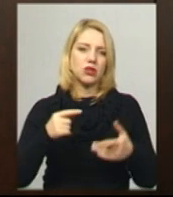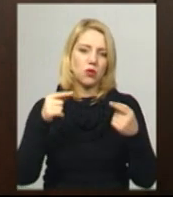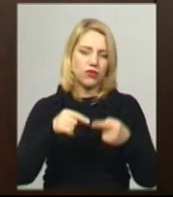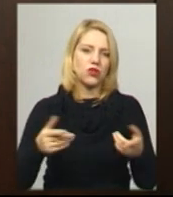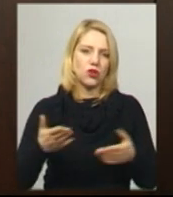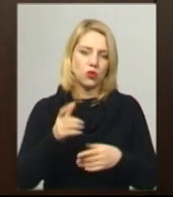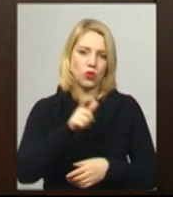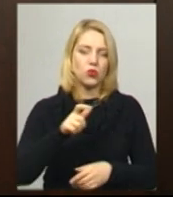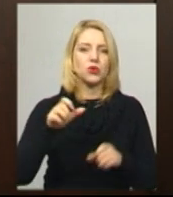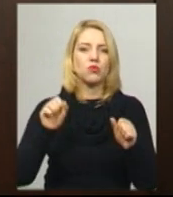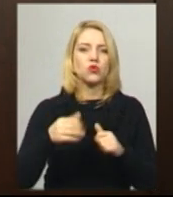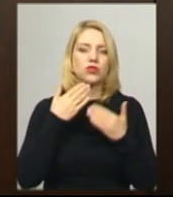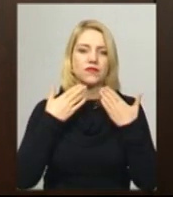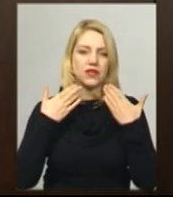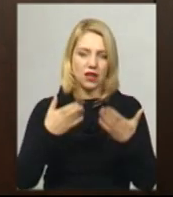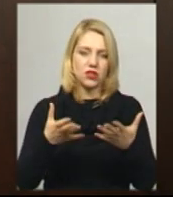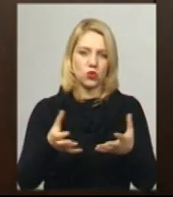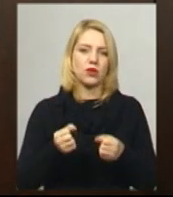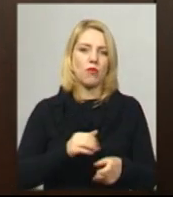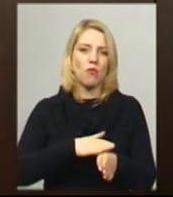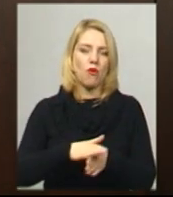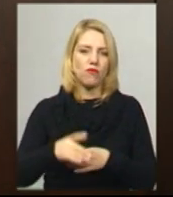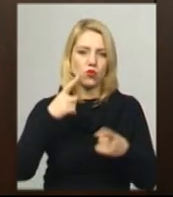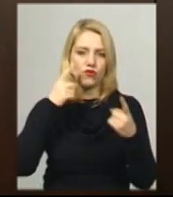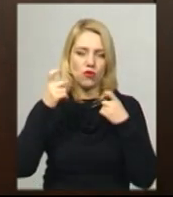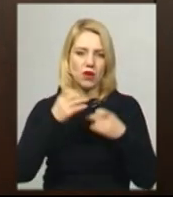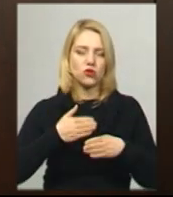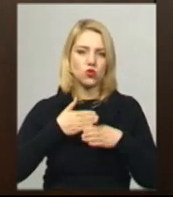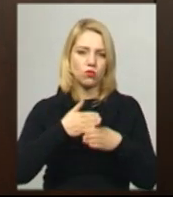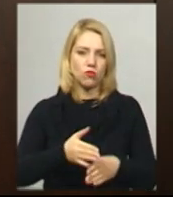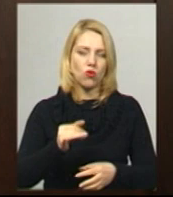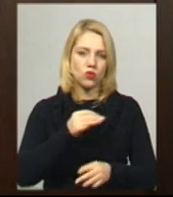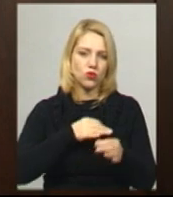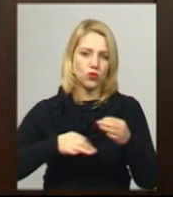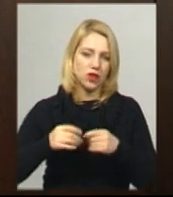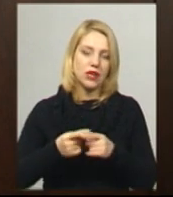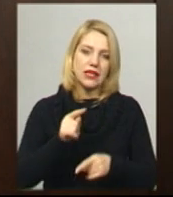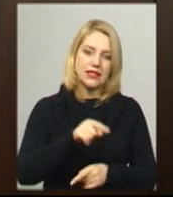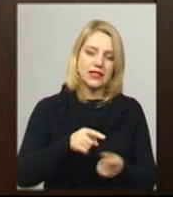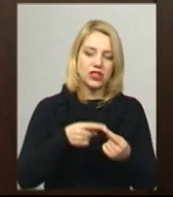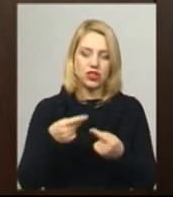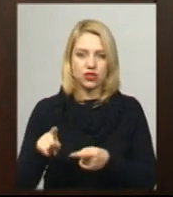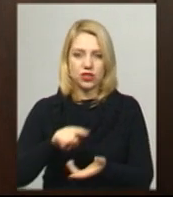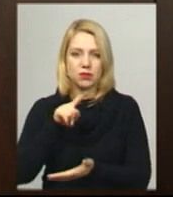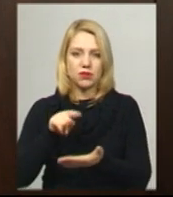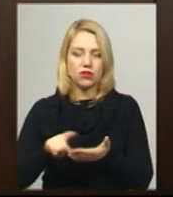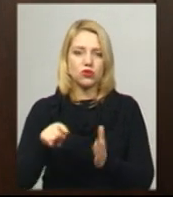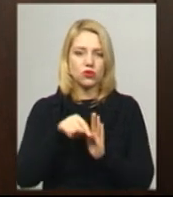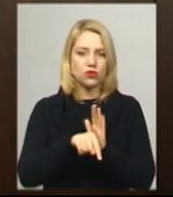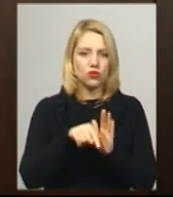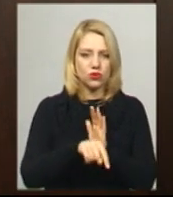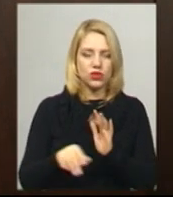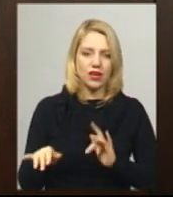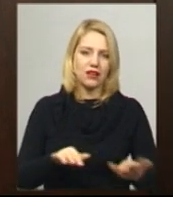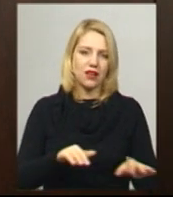люди можуть звертатися і отримати повну інформацію, допомогу, а також консультація з тих чи інших питань, що стосуються безпосередньо діяльності